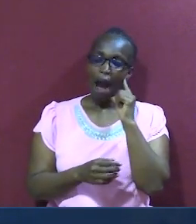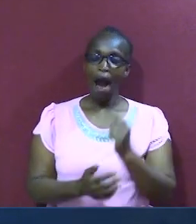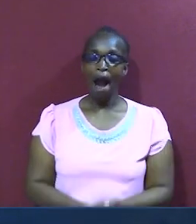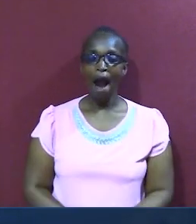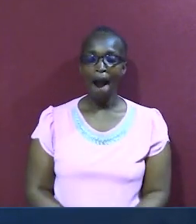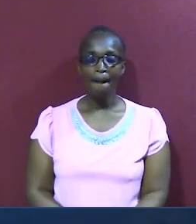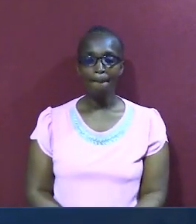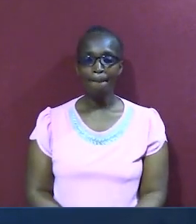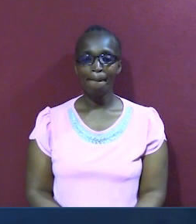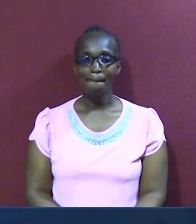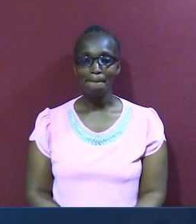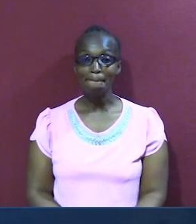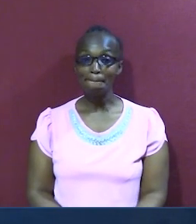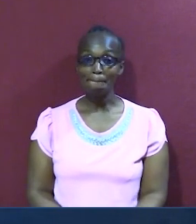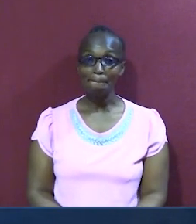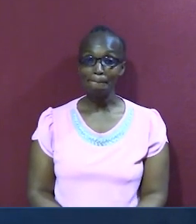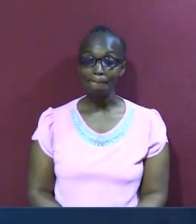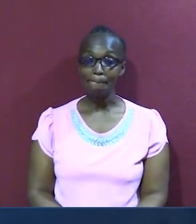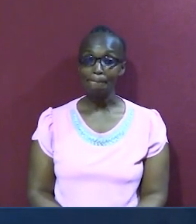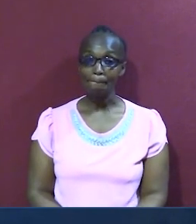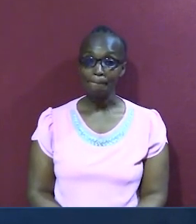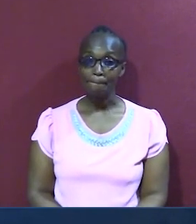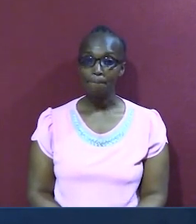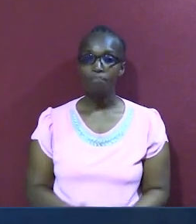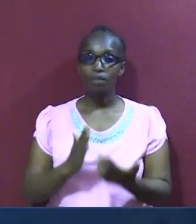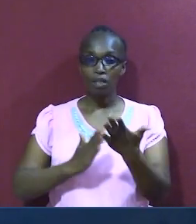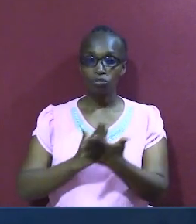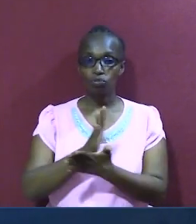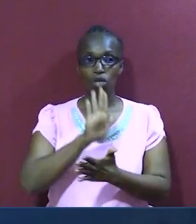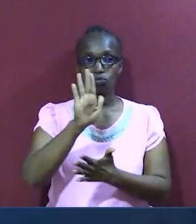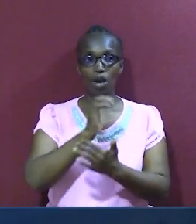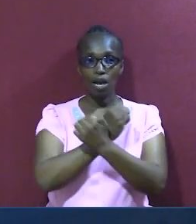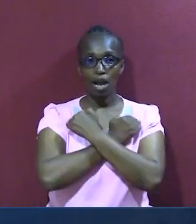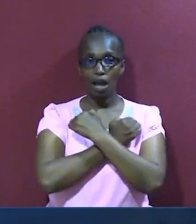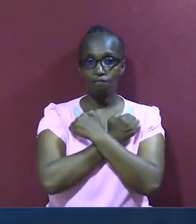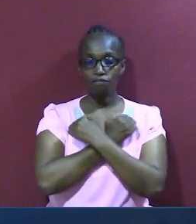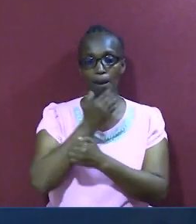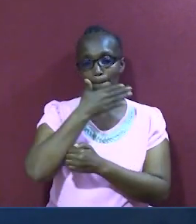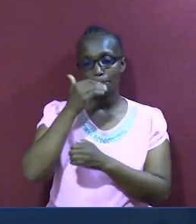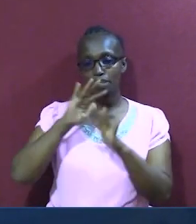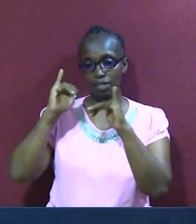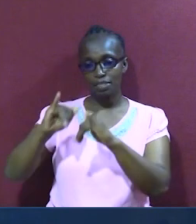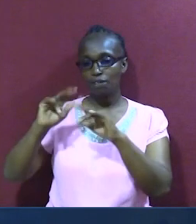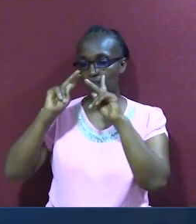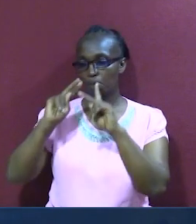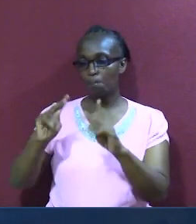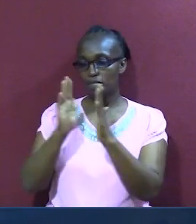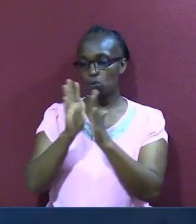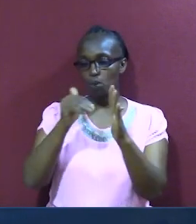kama ya mkini, kwa upende wenu, mukaye katika amani na watu wate,